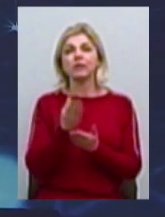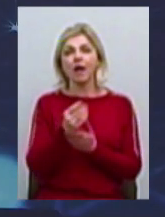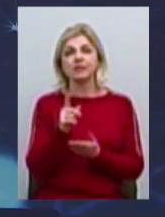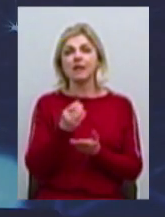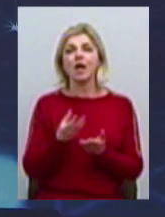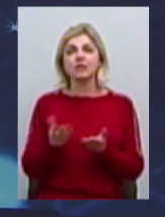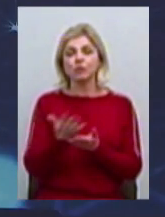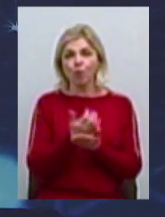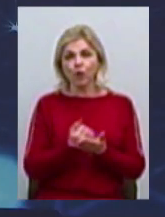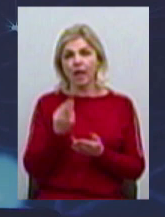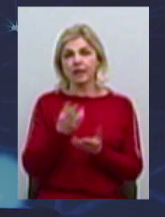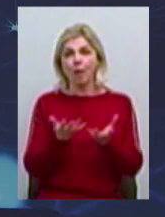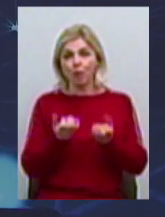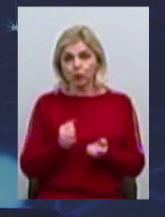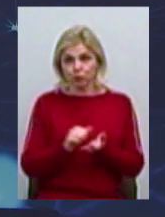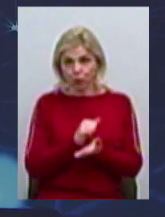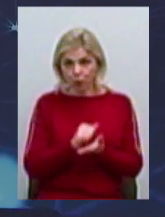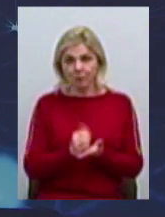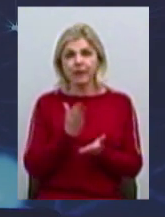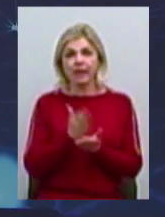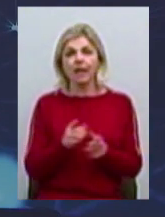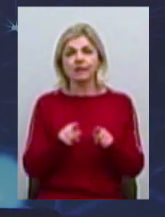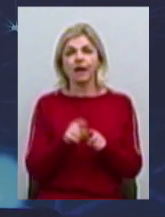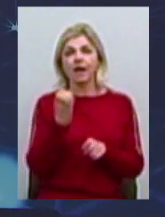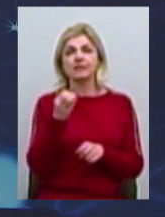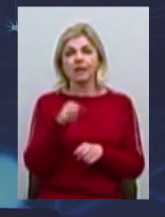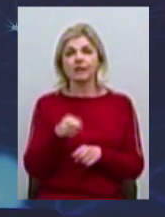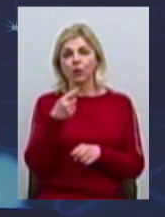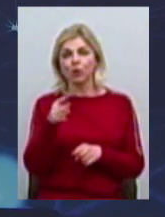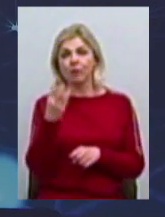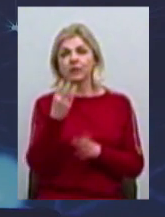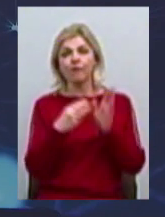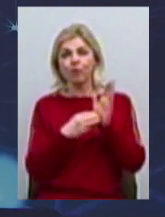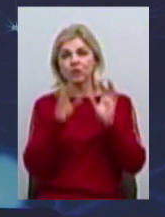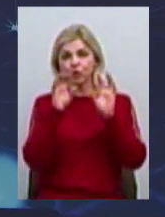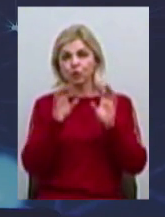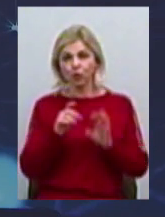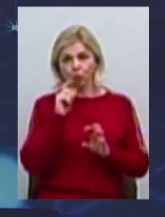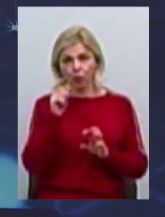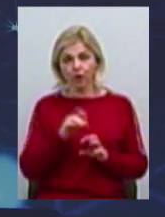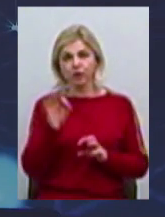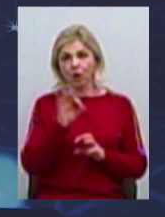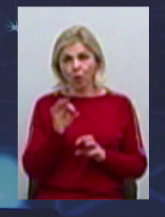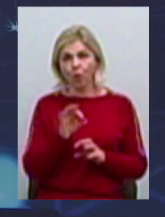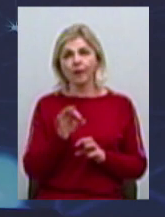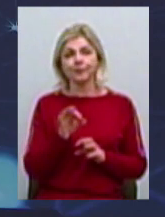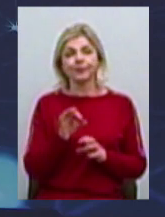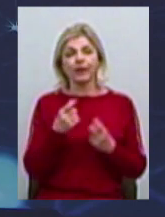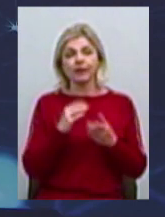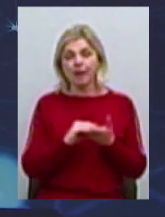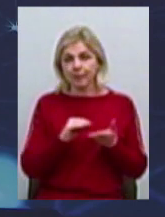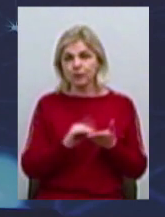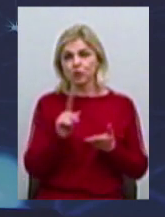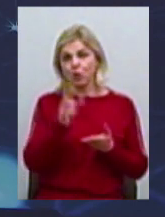отримання охоронного документу, є ще така стаття 38 закону України про охорону права на винаходи корисні моделі, де сказано, що